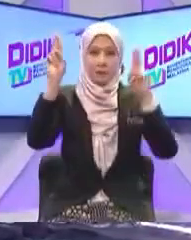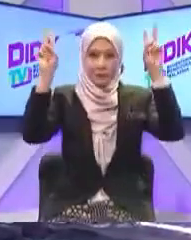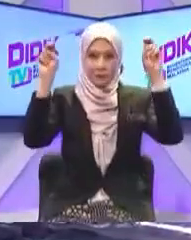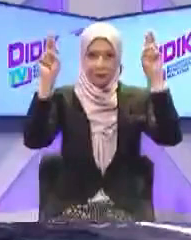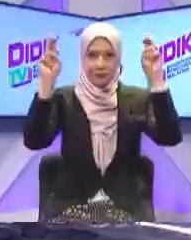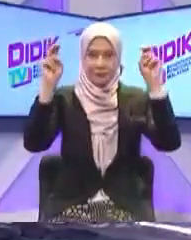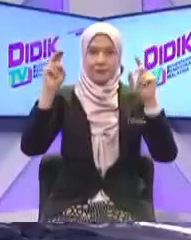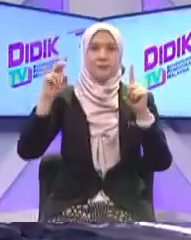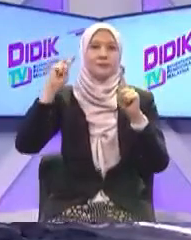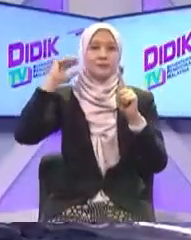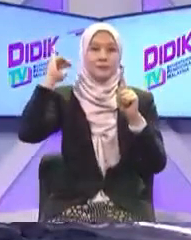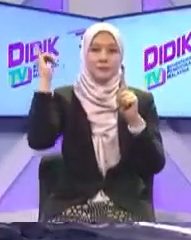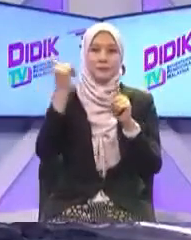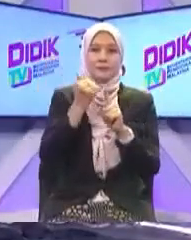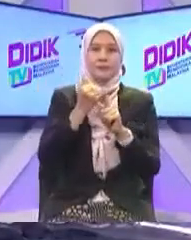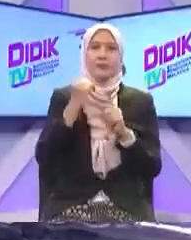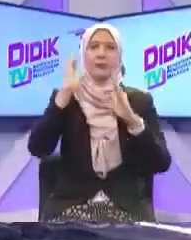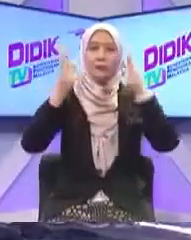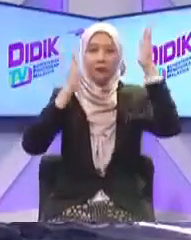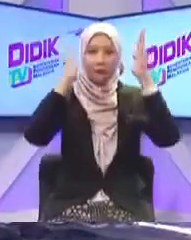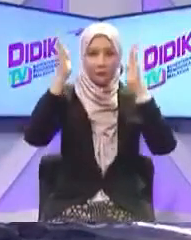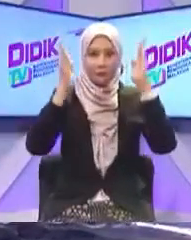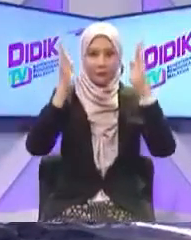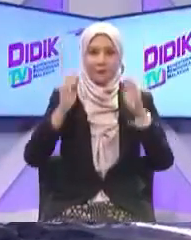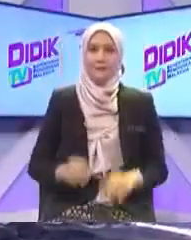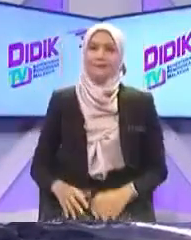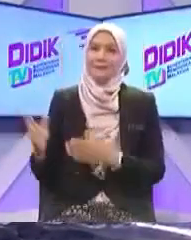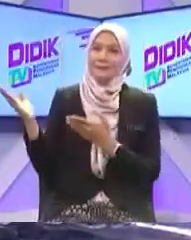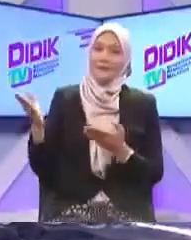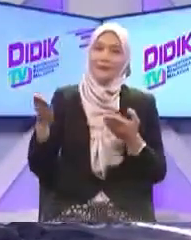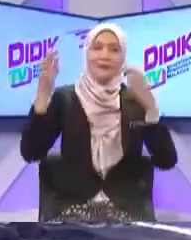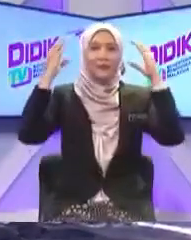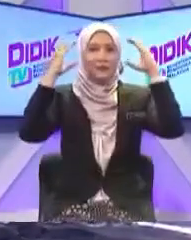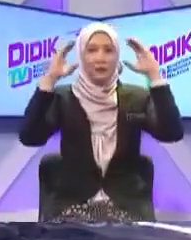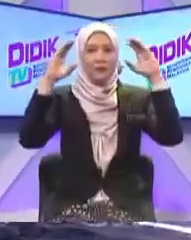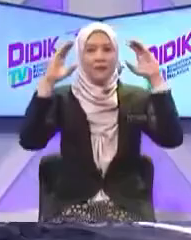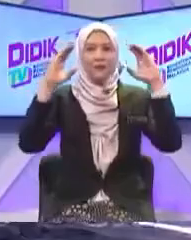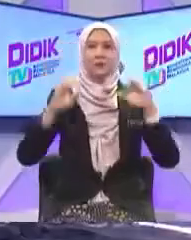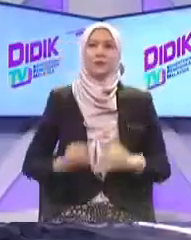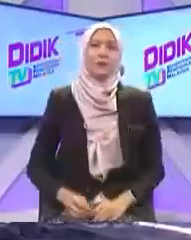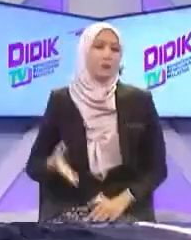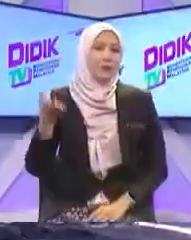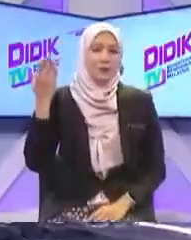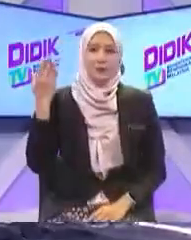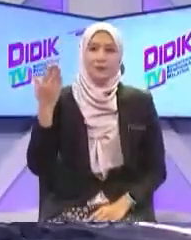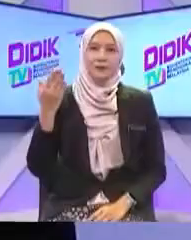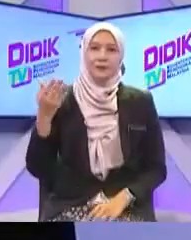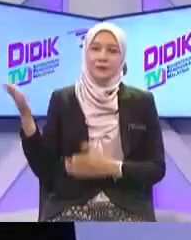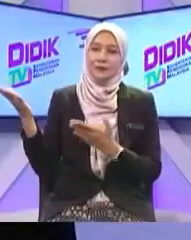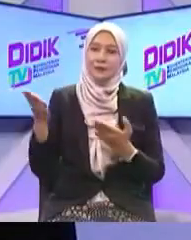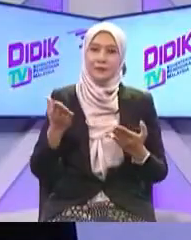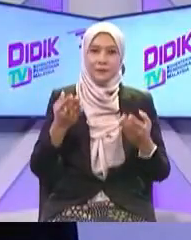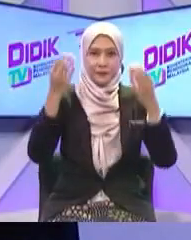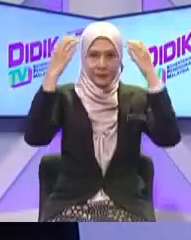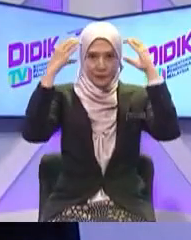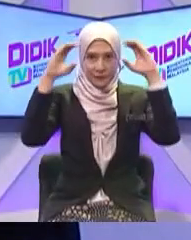Telekomunikasi Di Malaysia Dan pastinya Ifan bawakan Seorang guru Yang banyak pengalamannya Irfan persilahkan Cikgu Mohd Khairun Fitri Ahmad